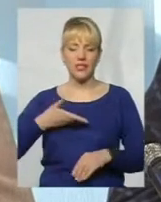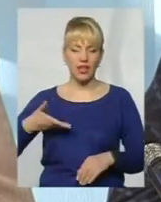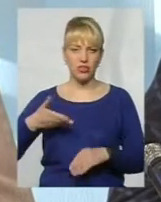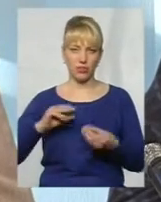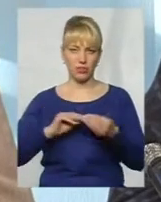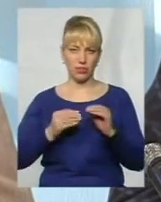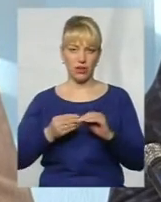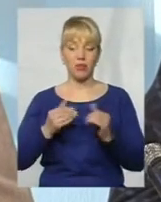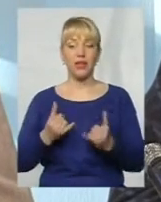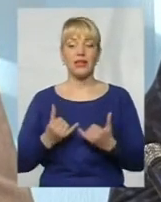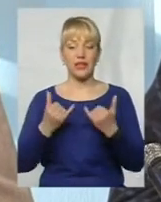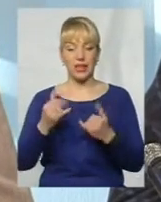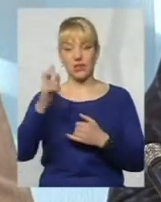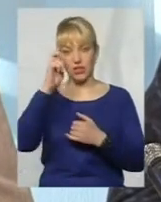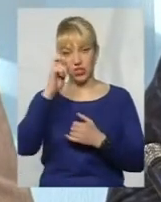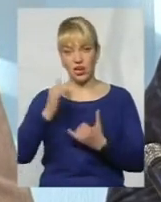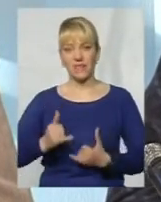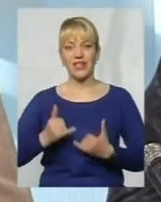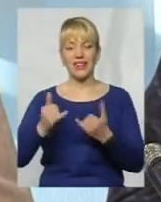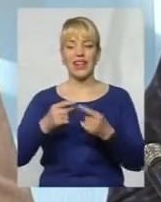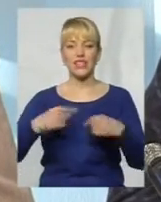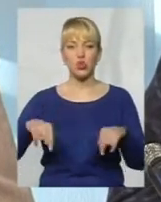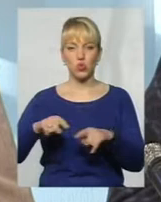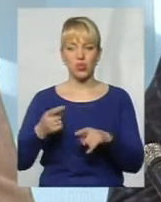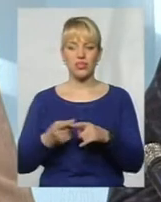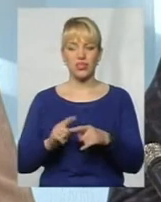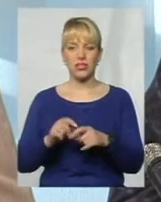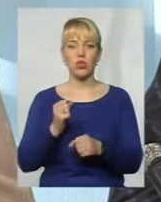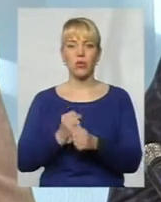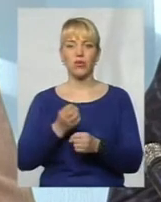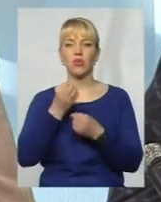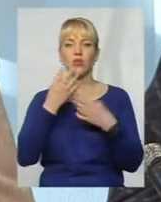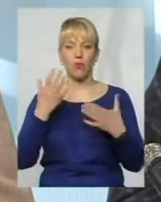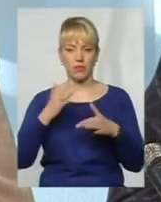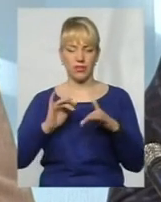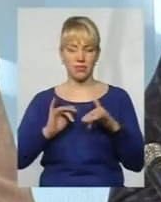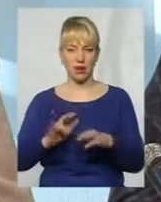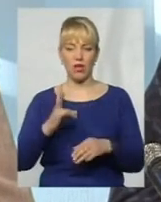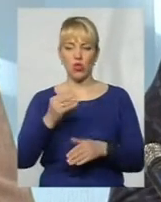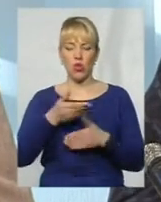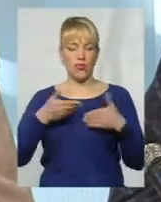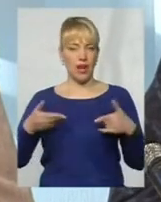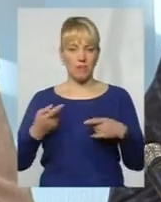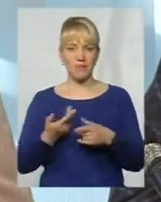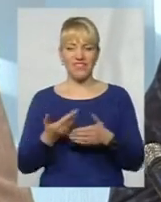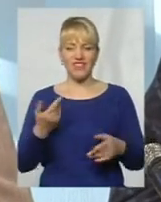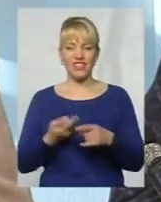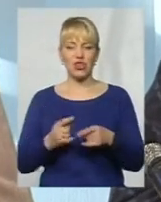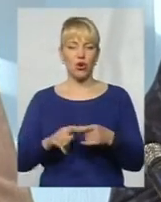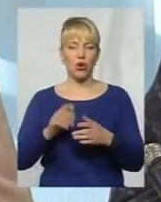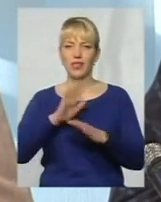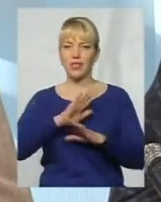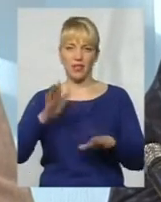цілому зроблена добра справа, але нам від цього не легше. Якщо на 30-ту